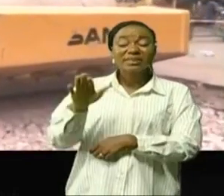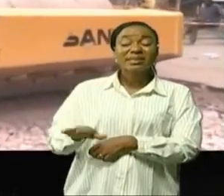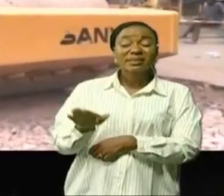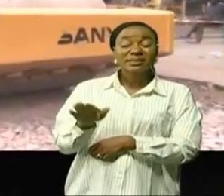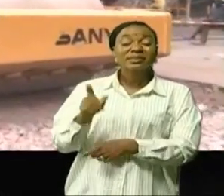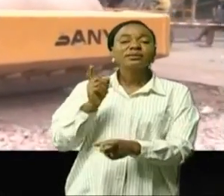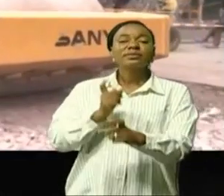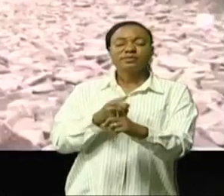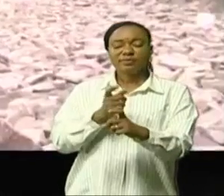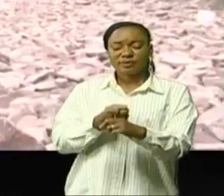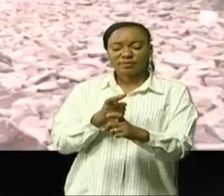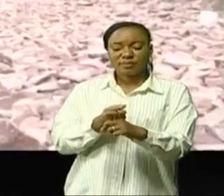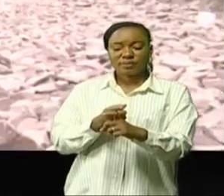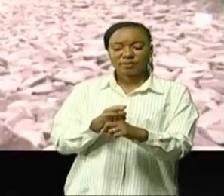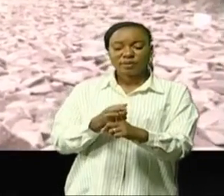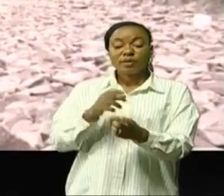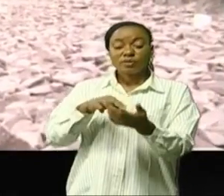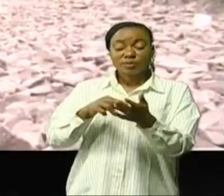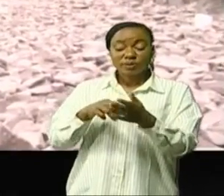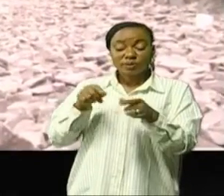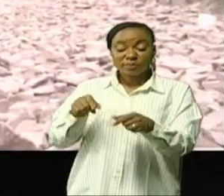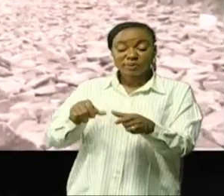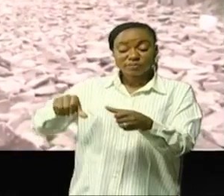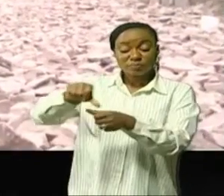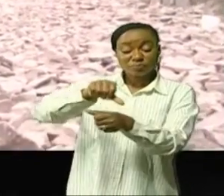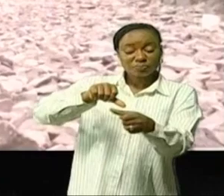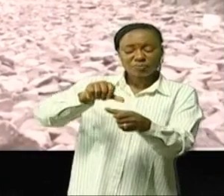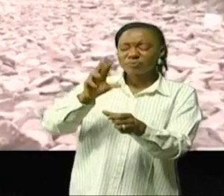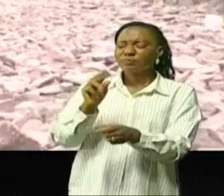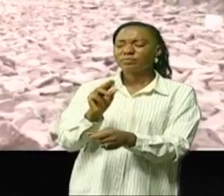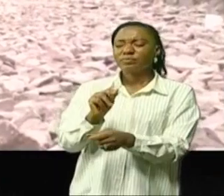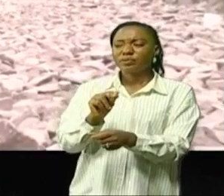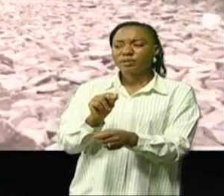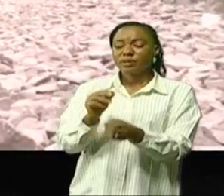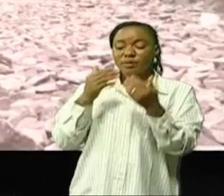désormais pas de contours Merci au chef de l'état